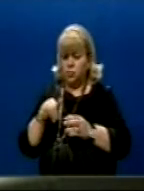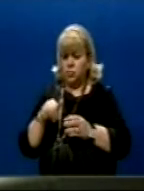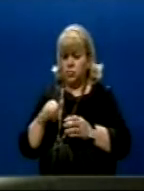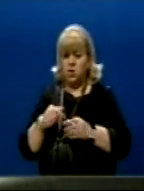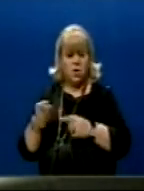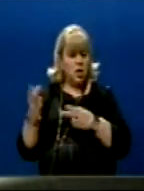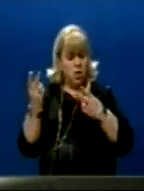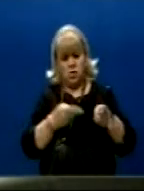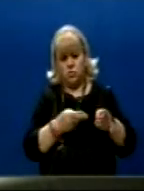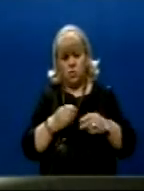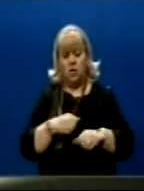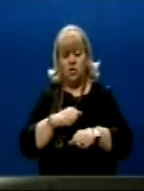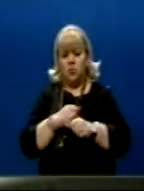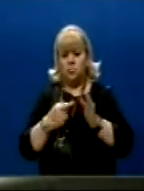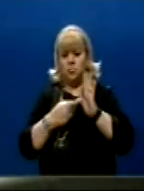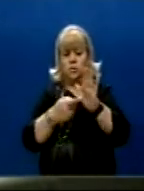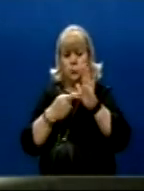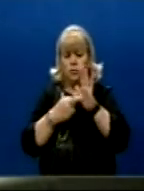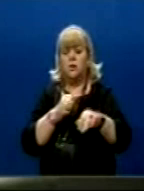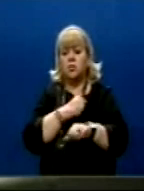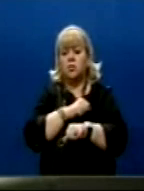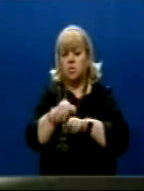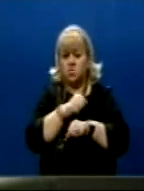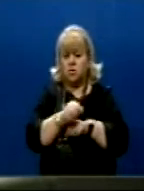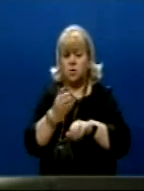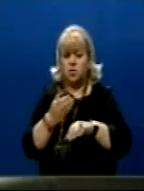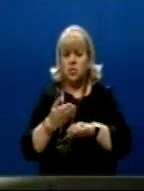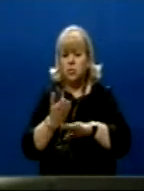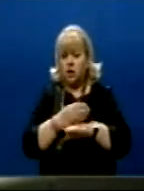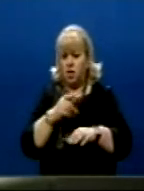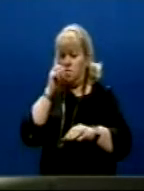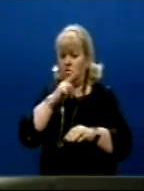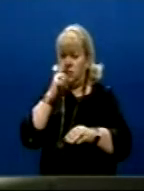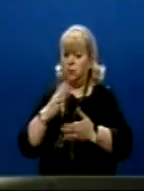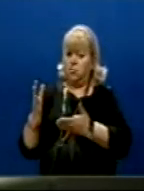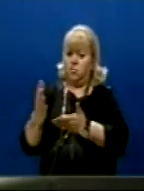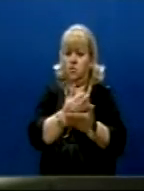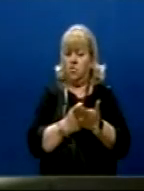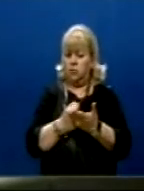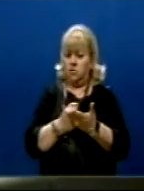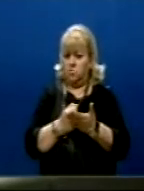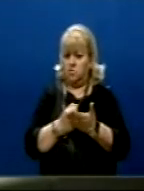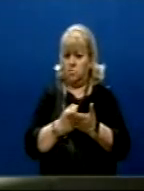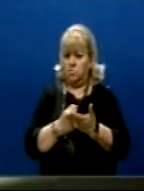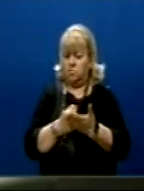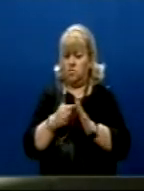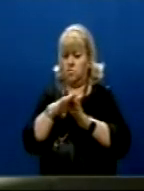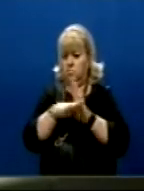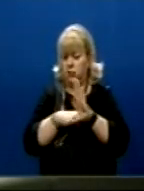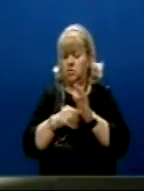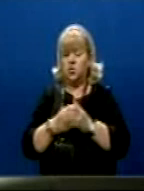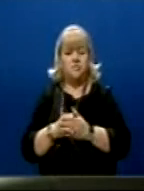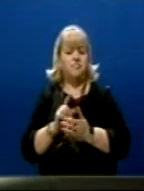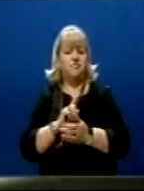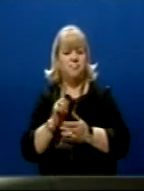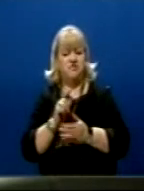lejmëronë Si kur qenë kanë të dhunuar dhe të gënjenë Dhe në këtë rast të përfitojnë beneficion nga kjoj legjë Nuk